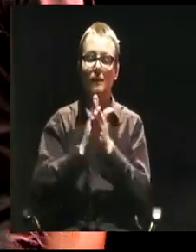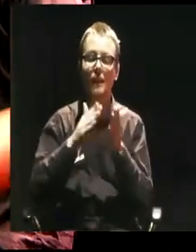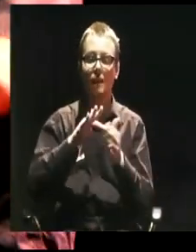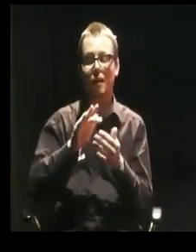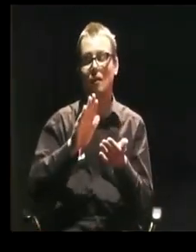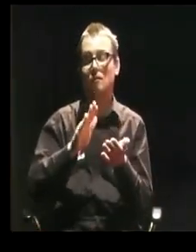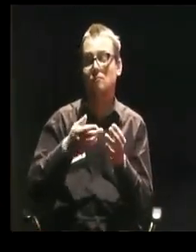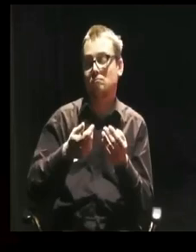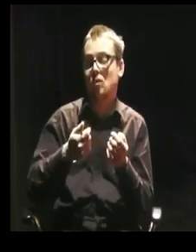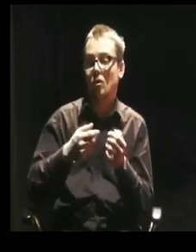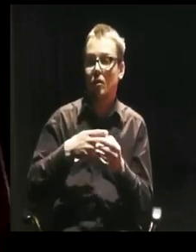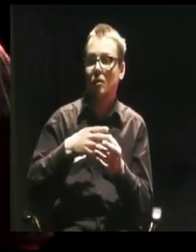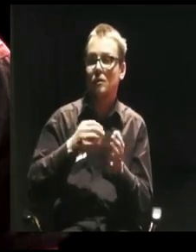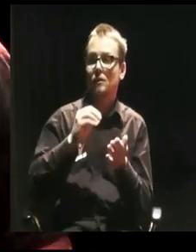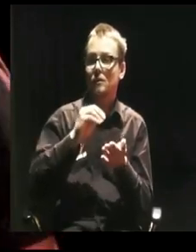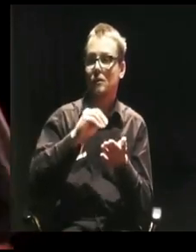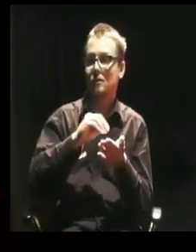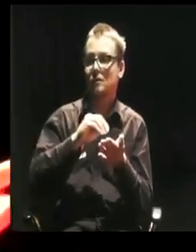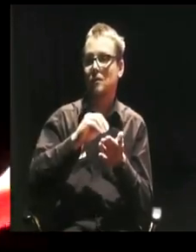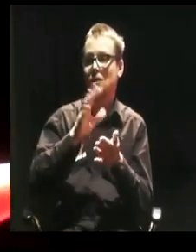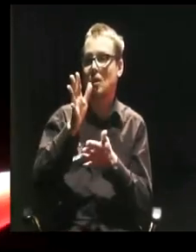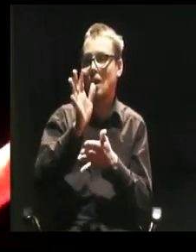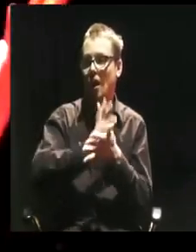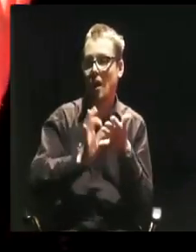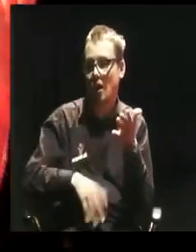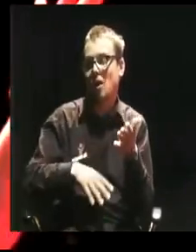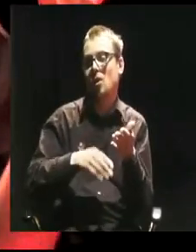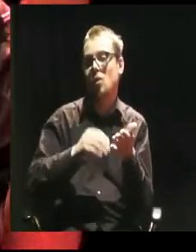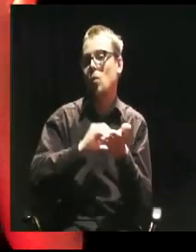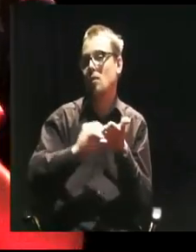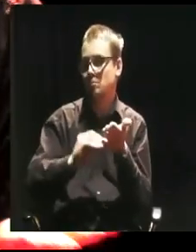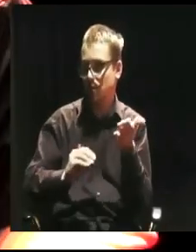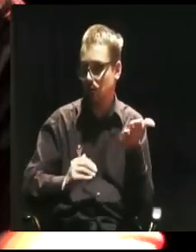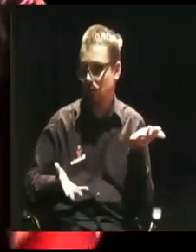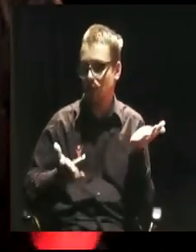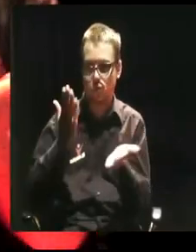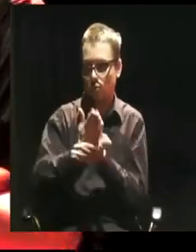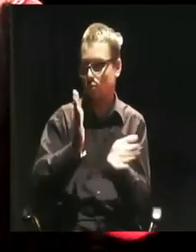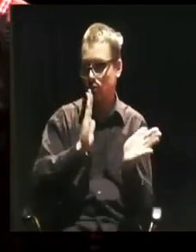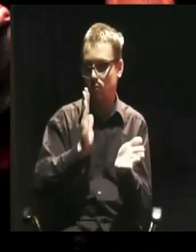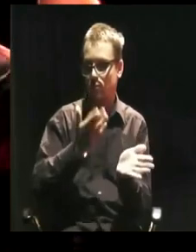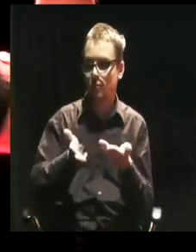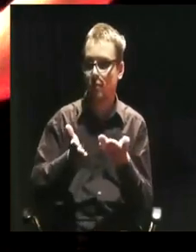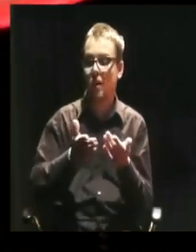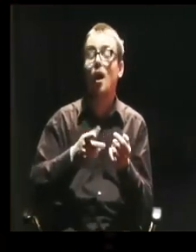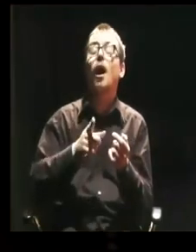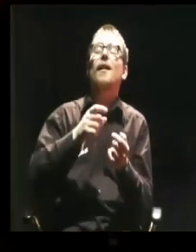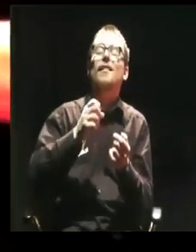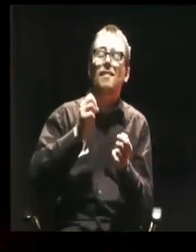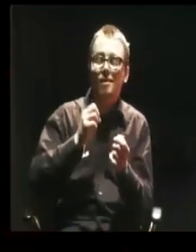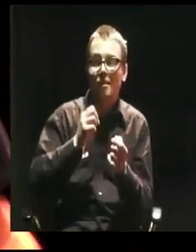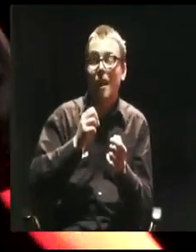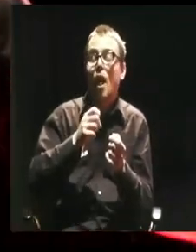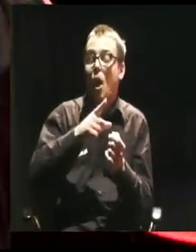interesuje. I co więcej, ci ludzie byli dokładnie tacy. Ci ludzie, te persony